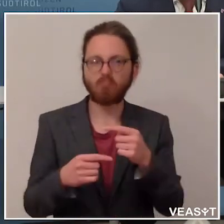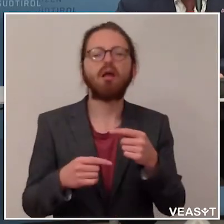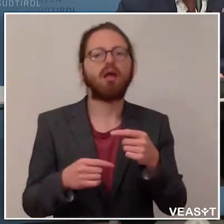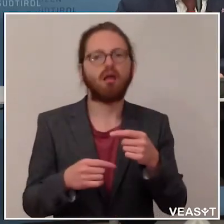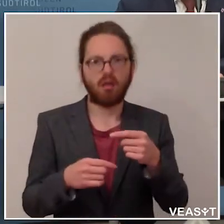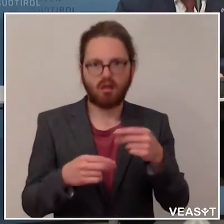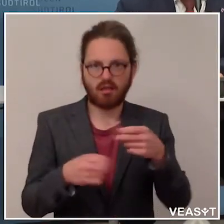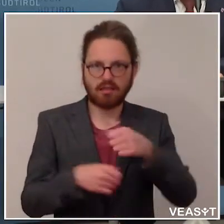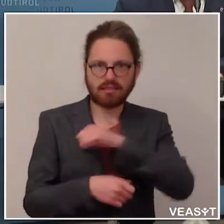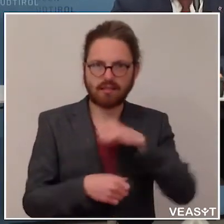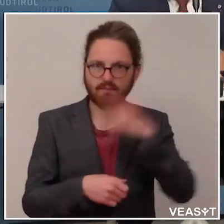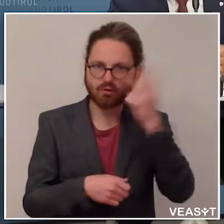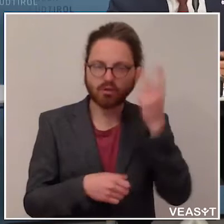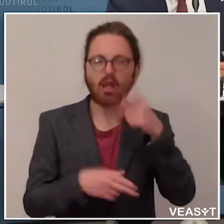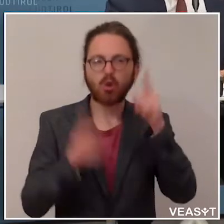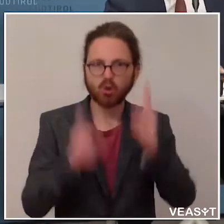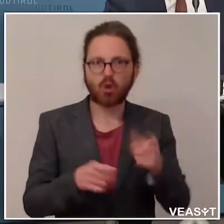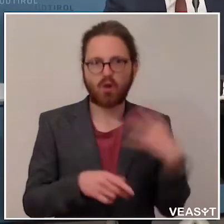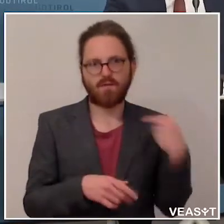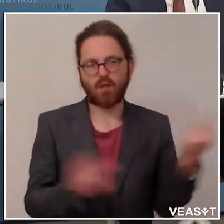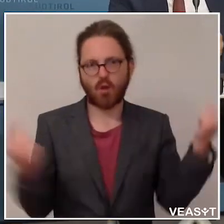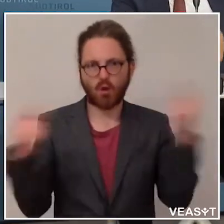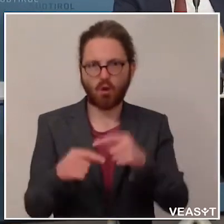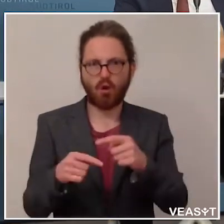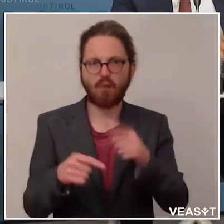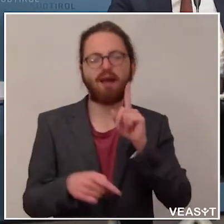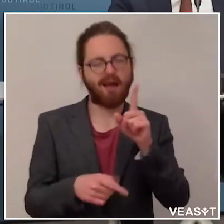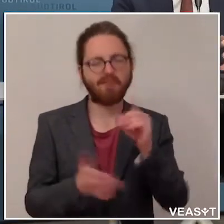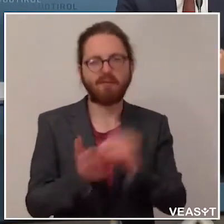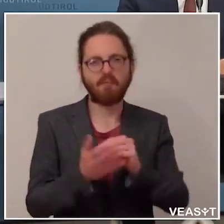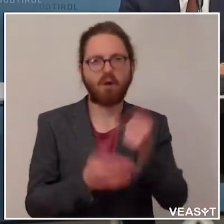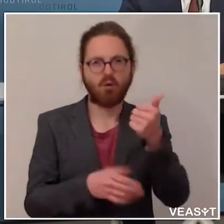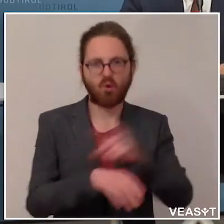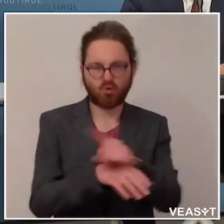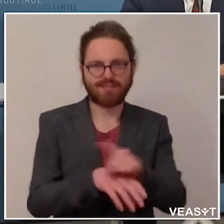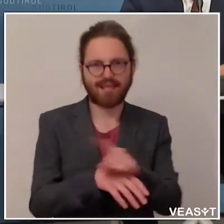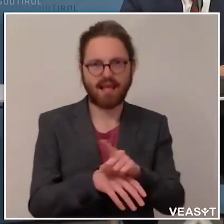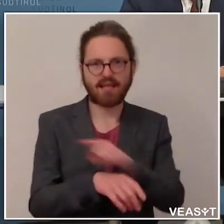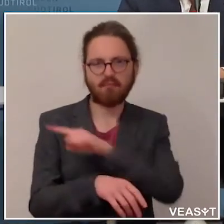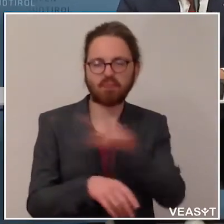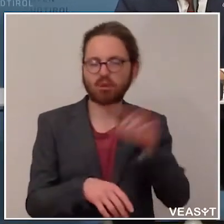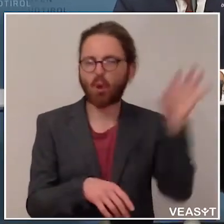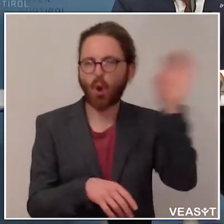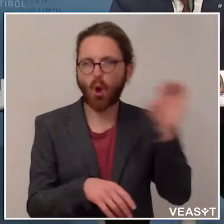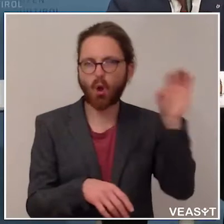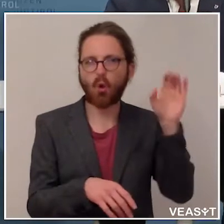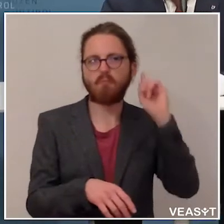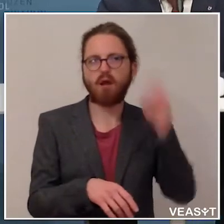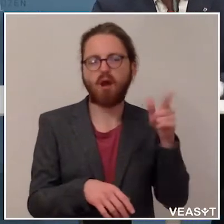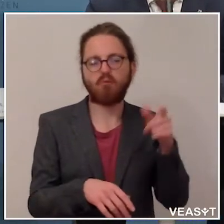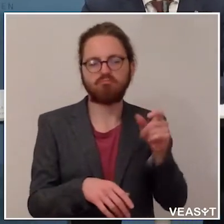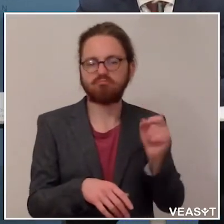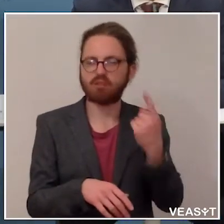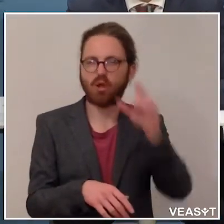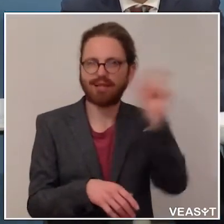nach Südtirol kommen sollen, aber das wird noch einige Zeit dauern, bis in ganz Europa, bis vor allem auch in Italien die